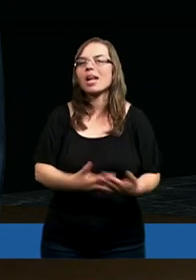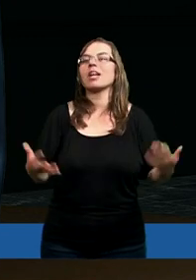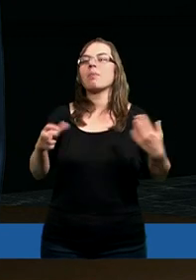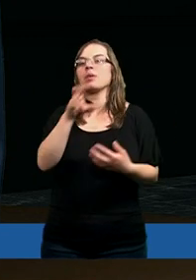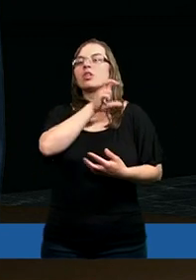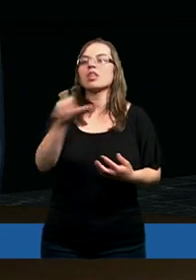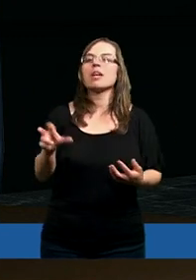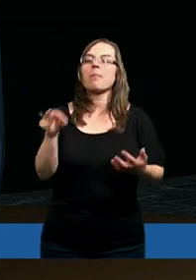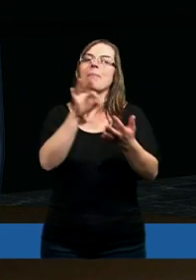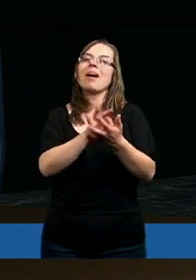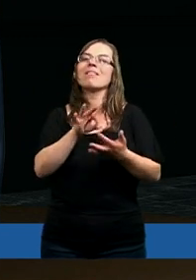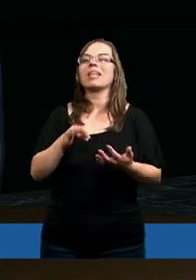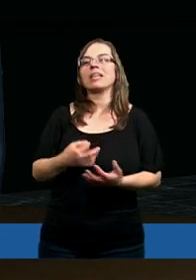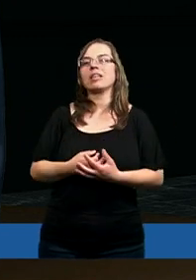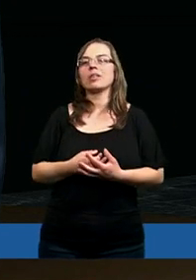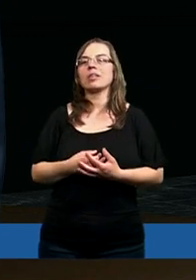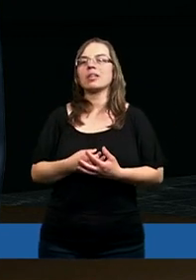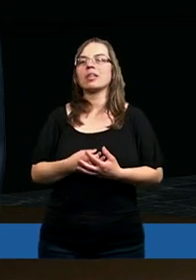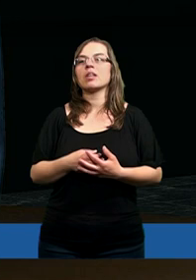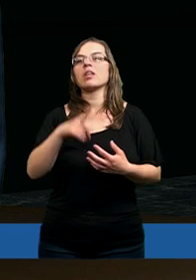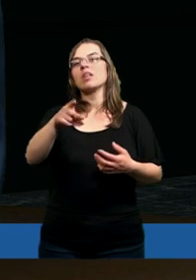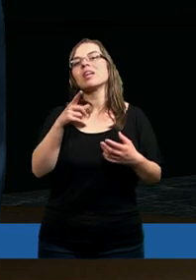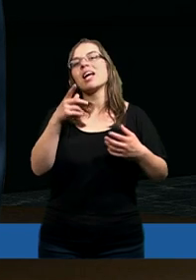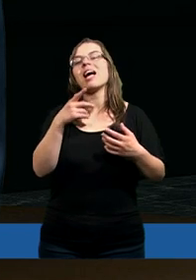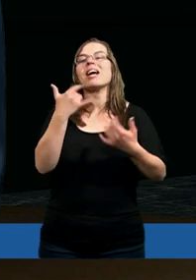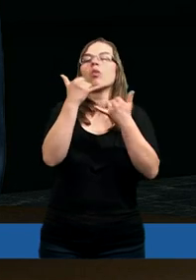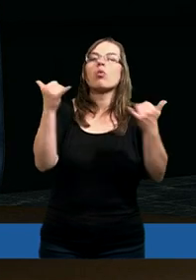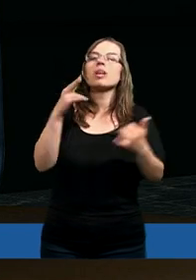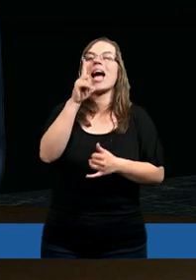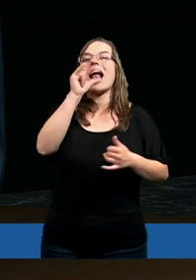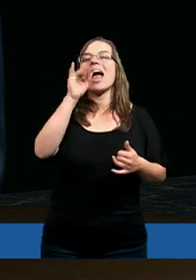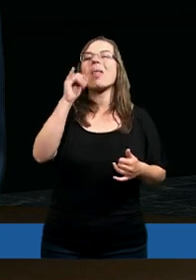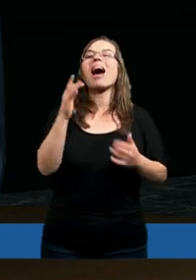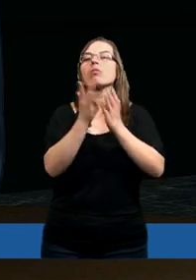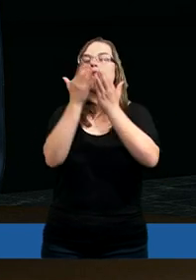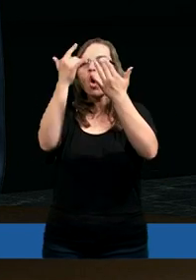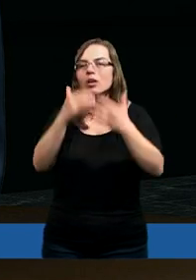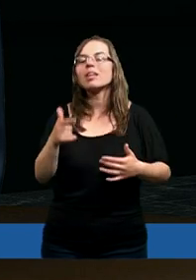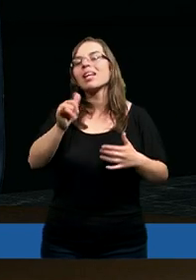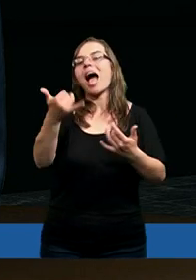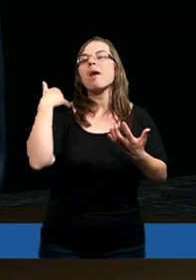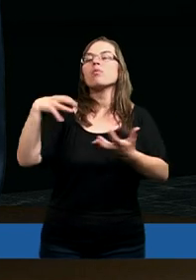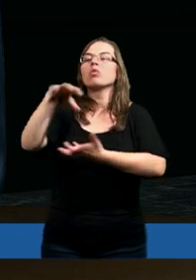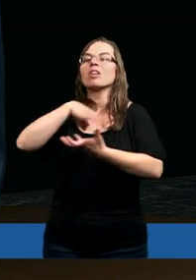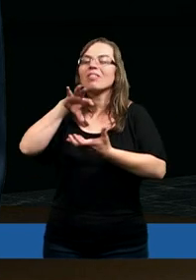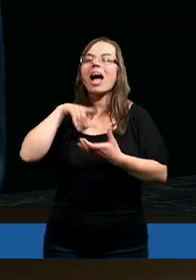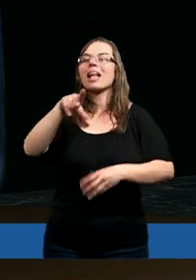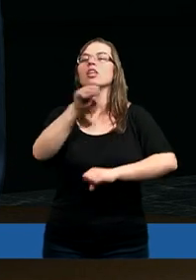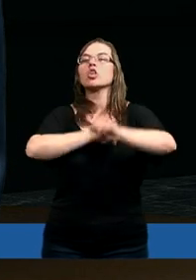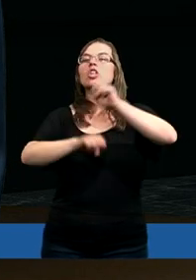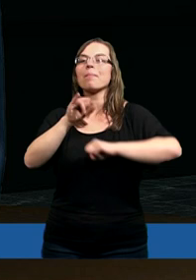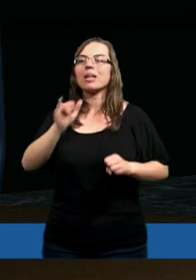z pewnych, z literatury wiemy, jaki był ten świat